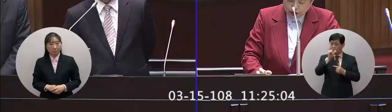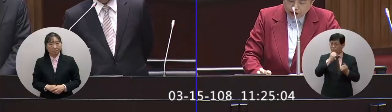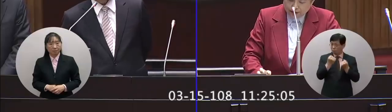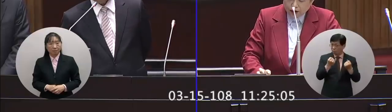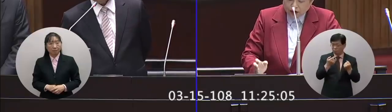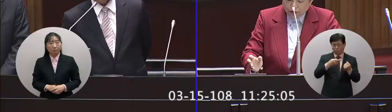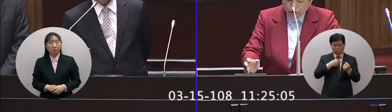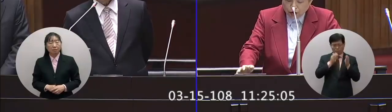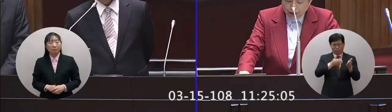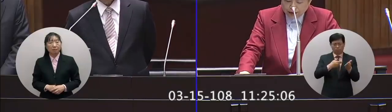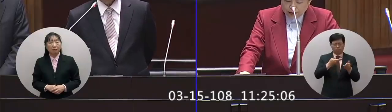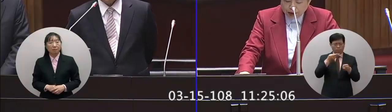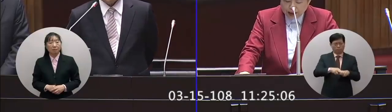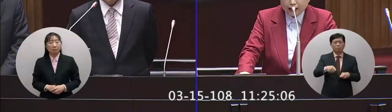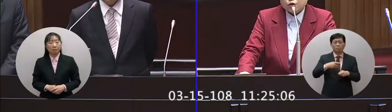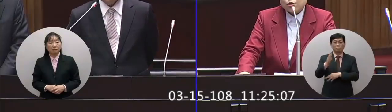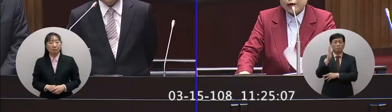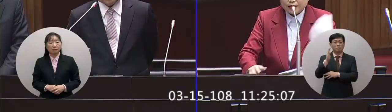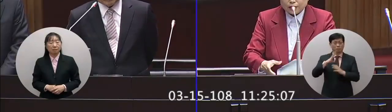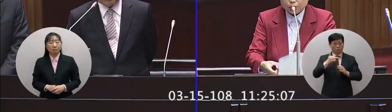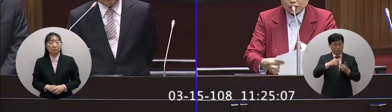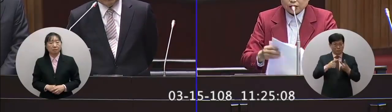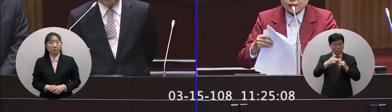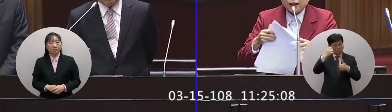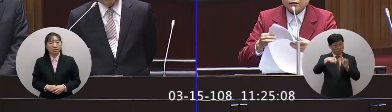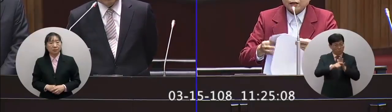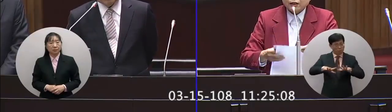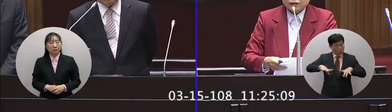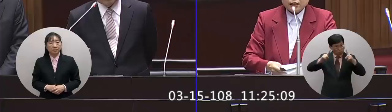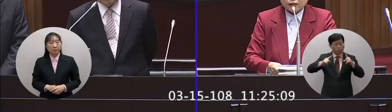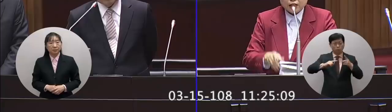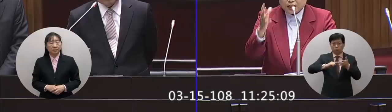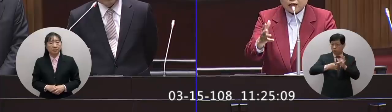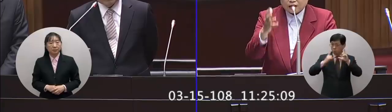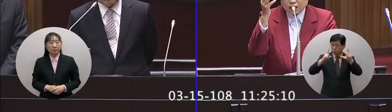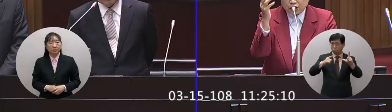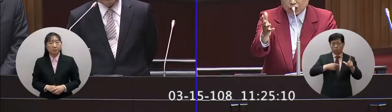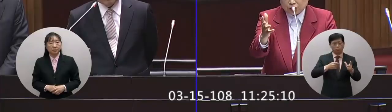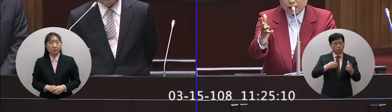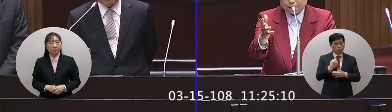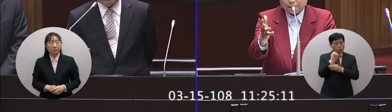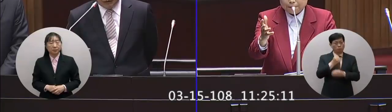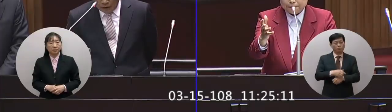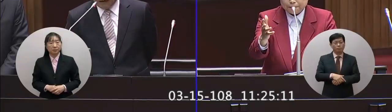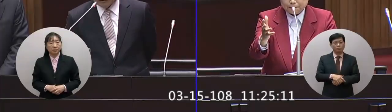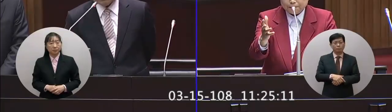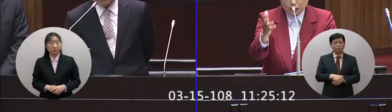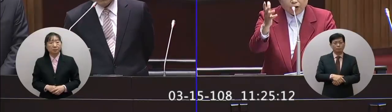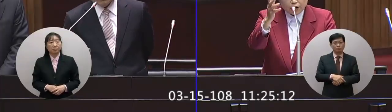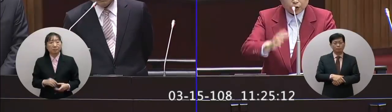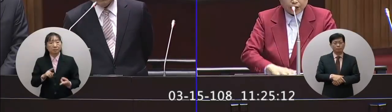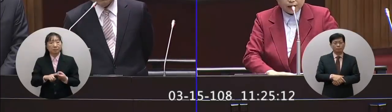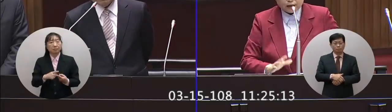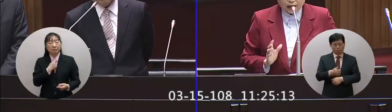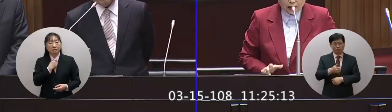酒駕者宣戰政府官員明代率先做起這樣的立場你支持嗎要